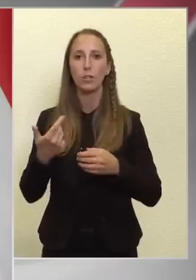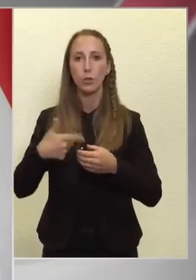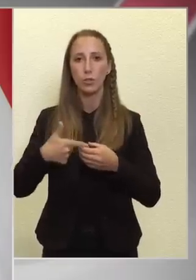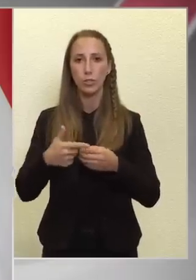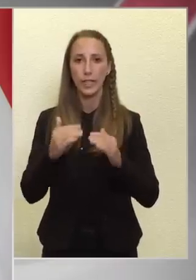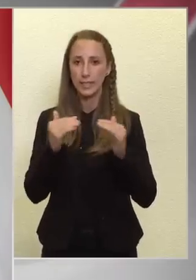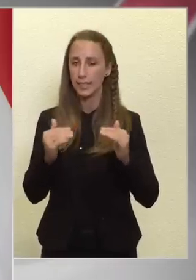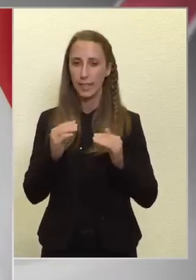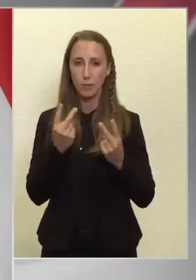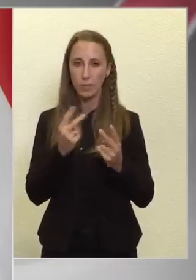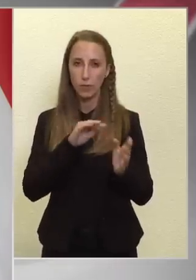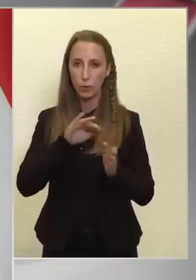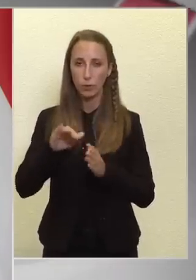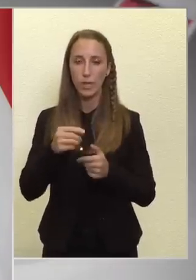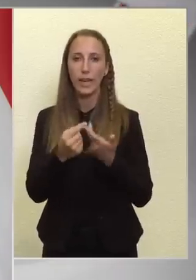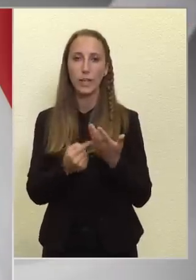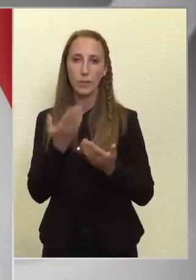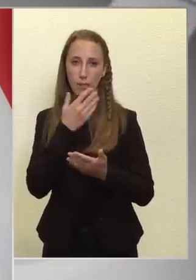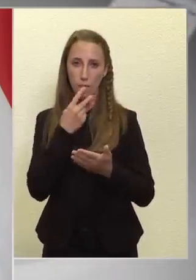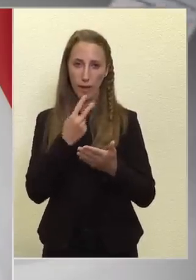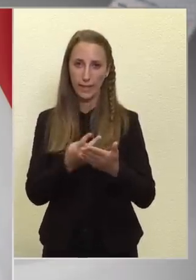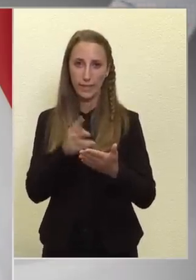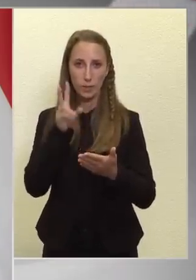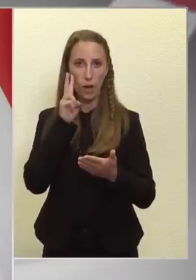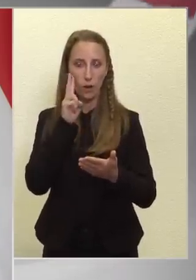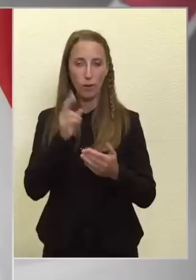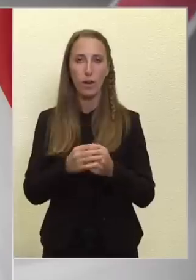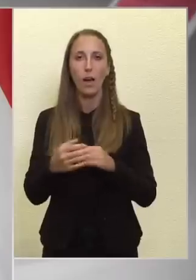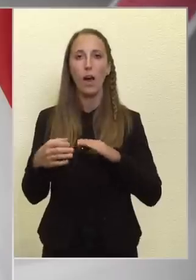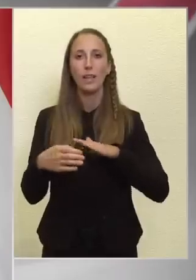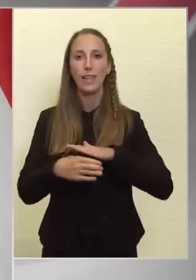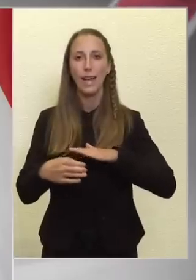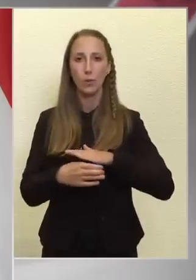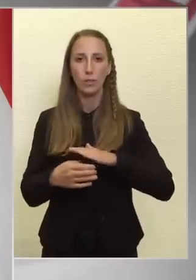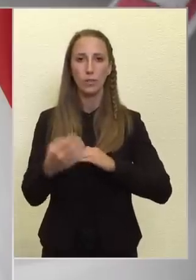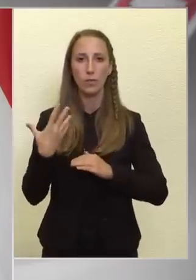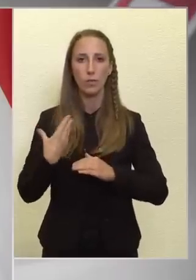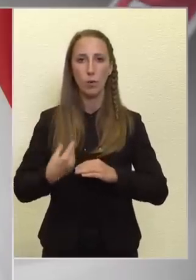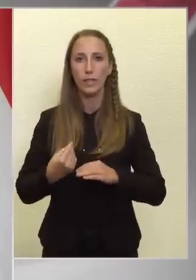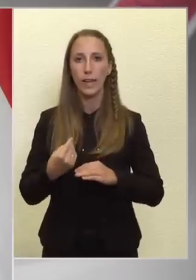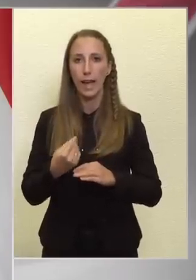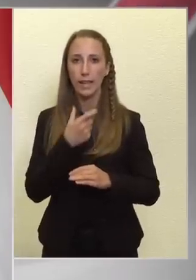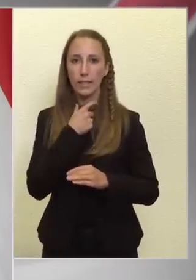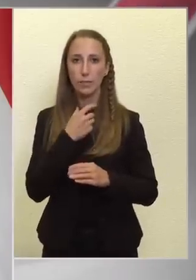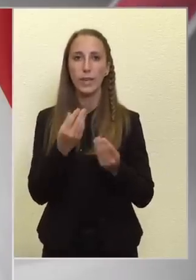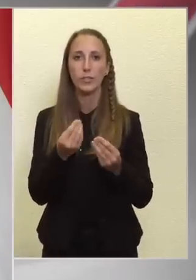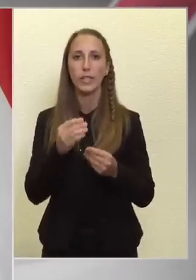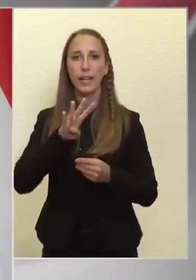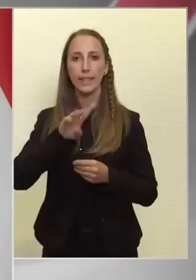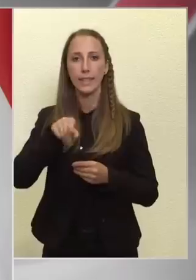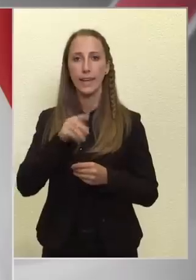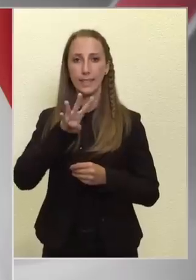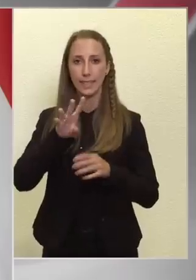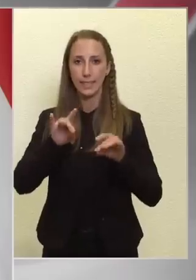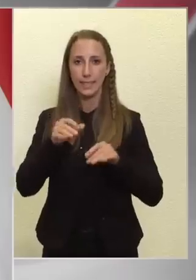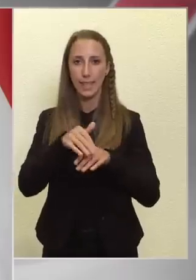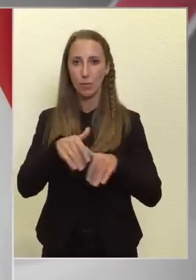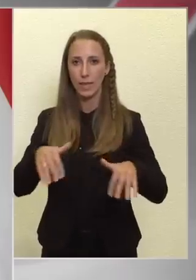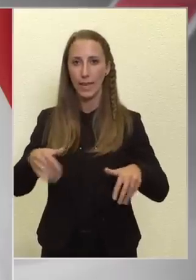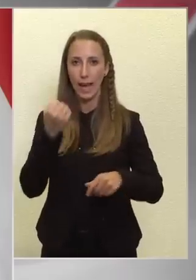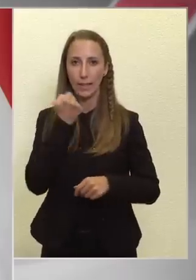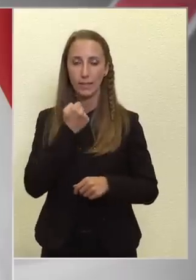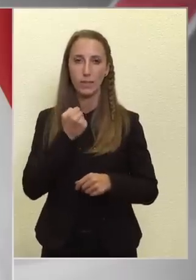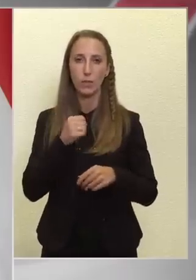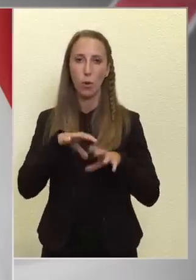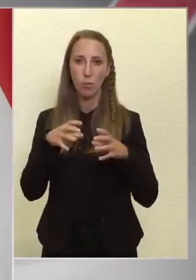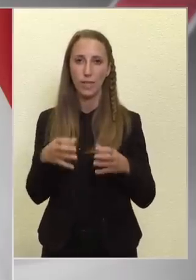nem az a fontos. Egyébként, hogyha ezt megnézzük, akkor a tárolt földgáz mennyisége az 4,4 milliárd